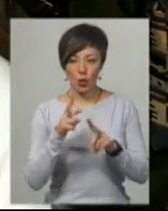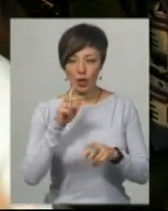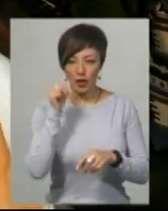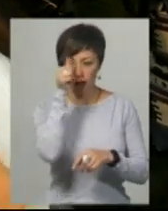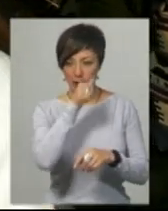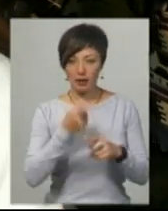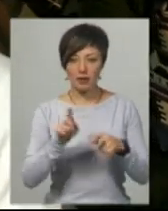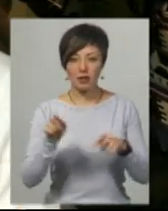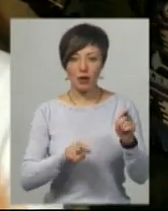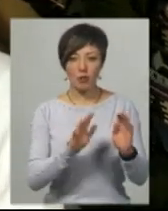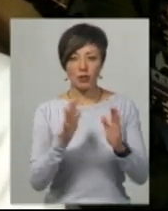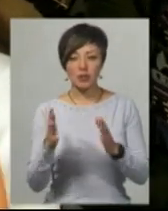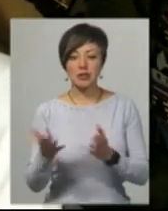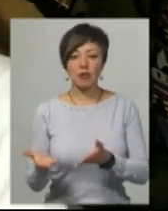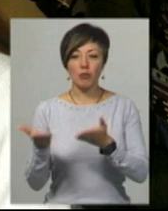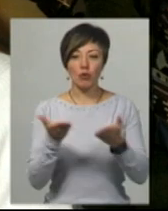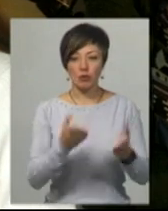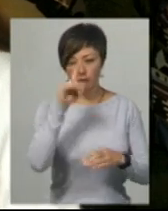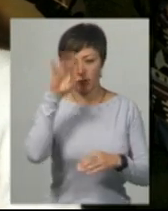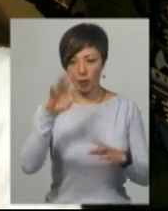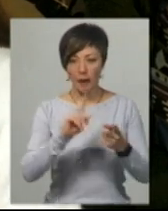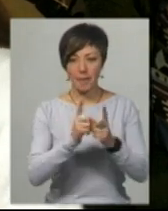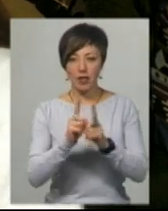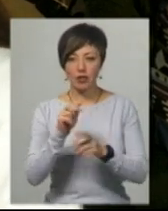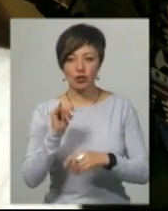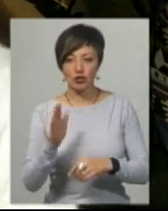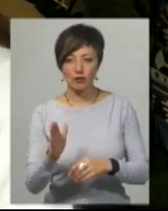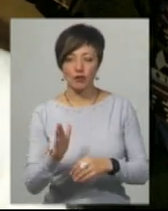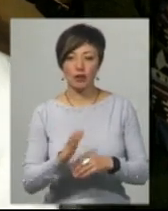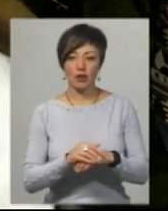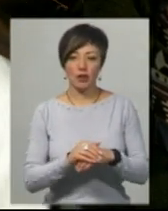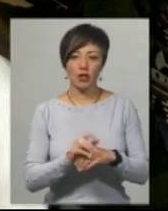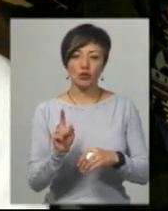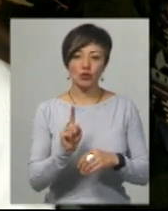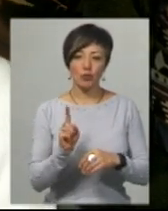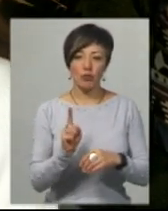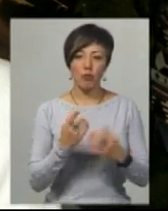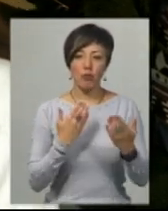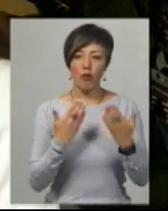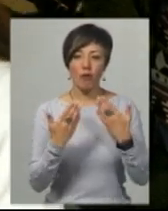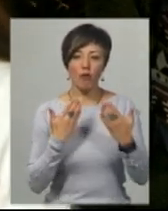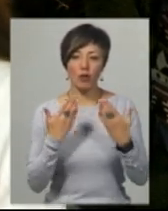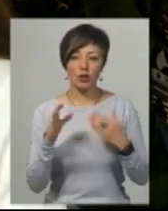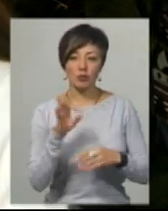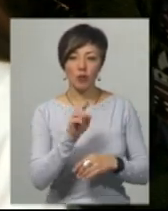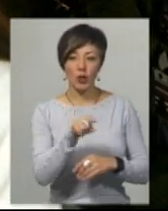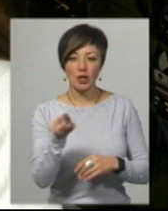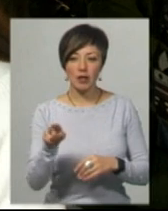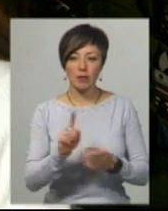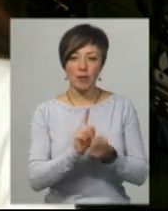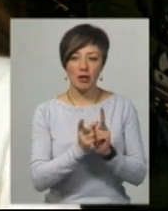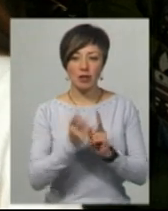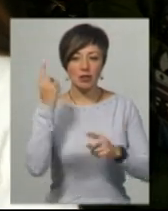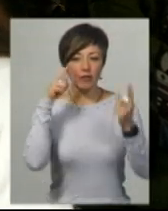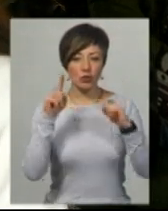подію ми запрошуємо відомих перекладачів, щоб поговорити з ними про їхню перекладацьку